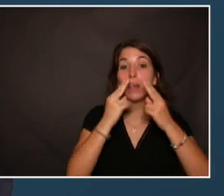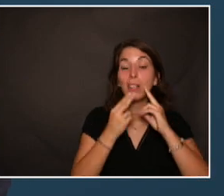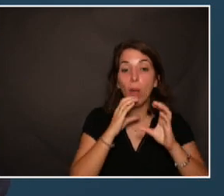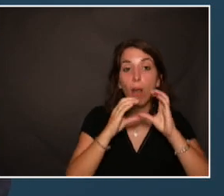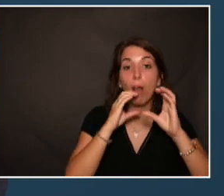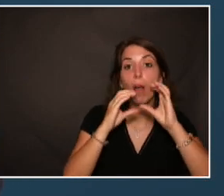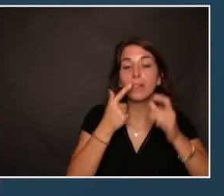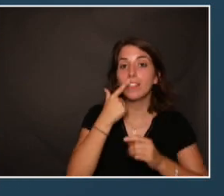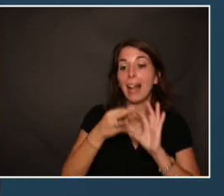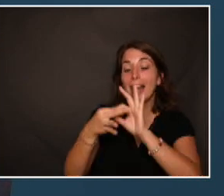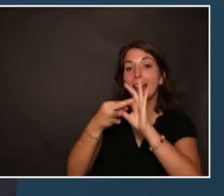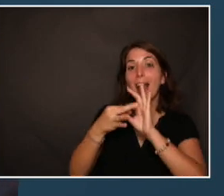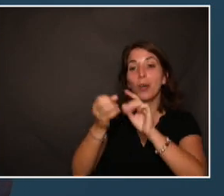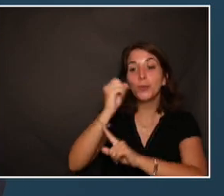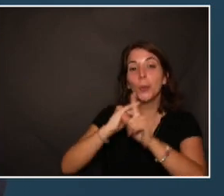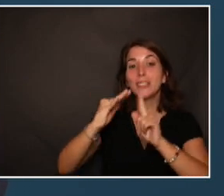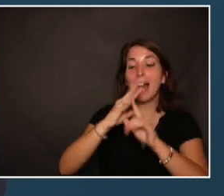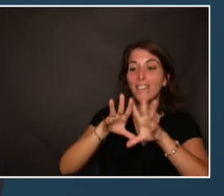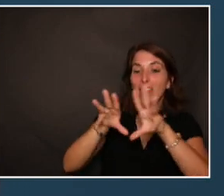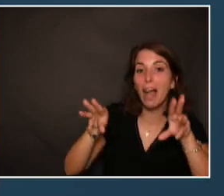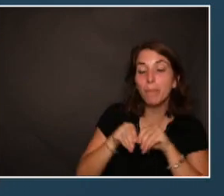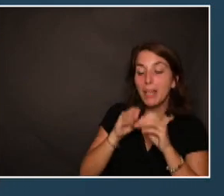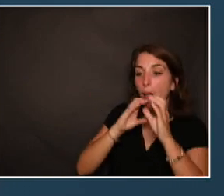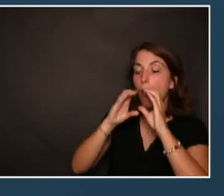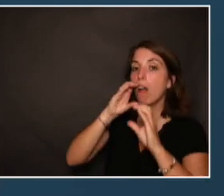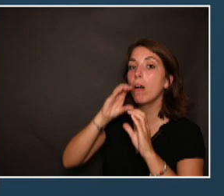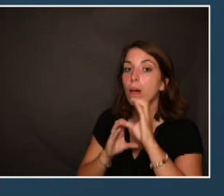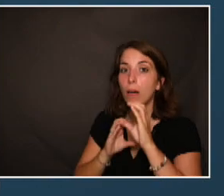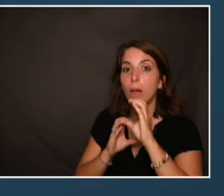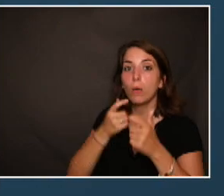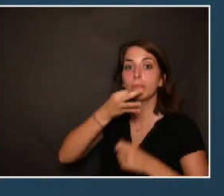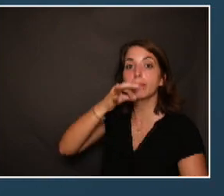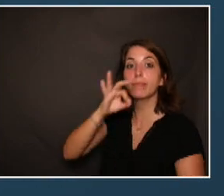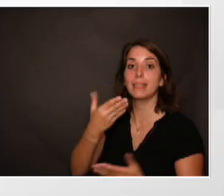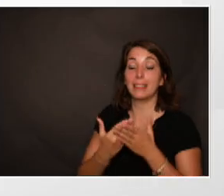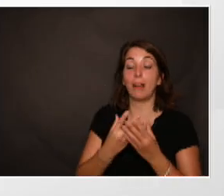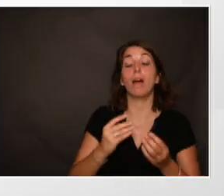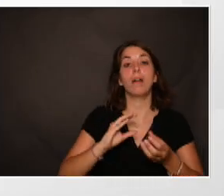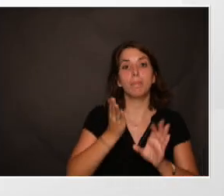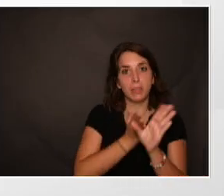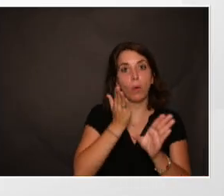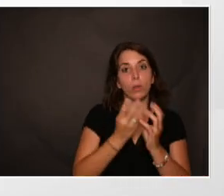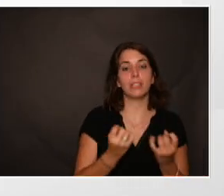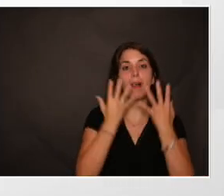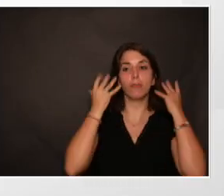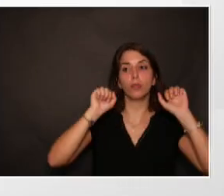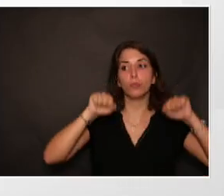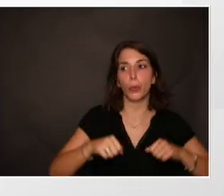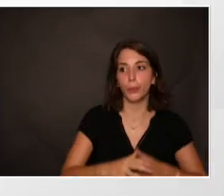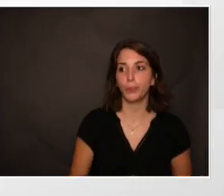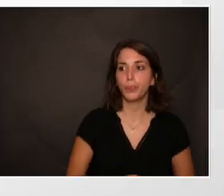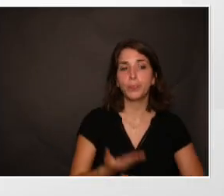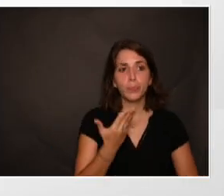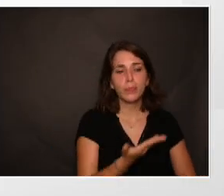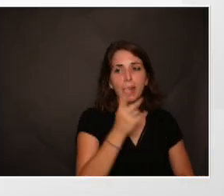lien social avec l'entourage. Donc il y encore des répercussions importantes psychologiques. Alors pourquoi les dents sont malades ? On l'a vu,